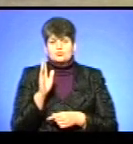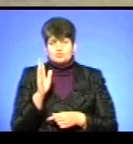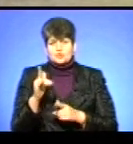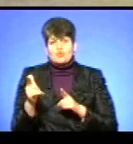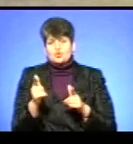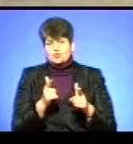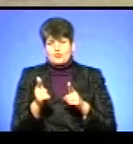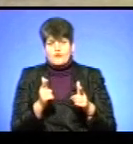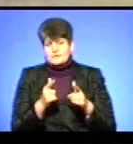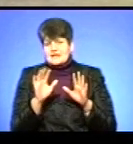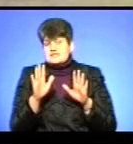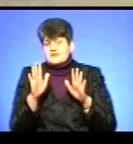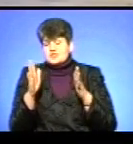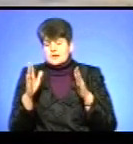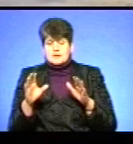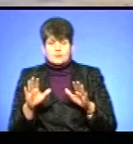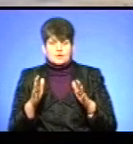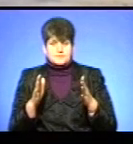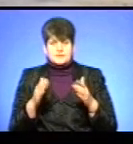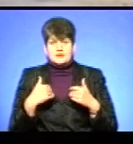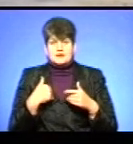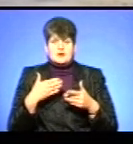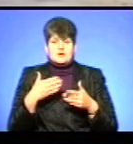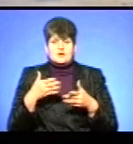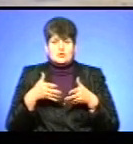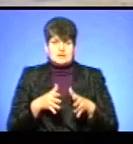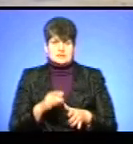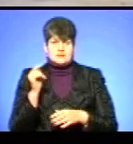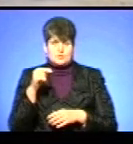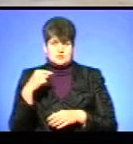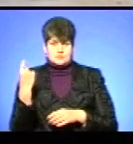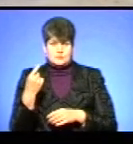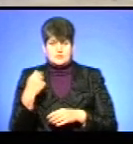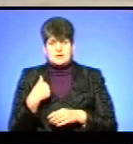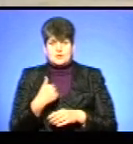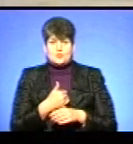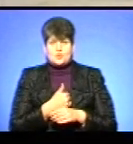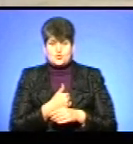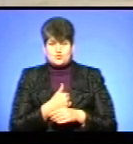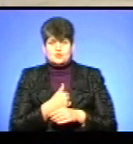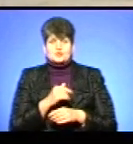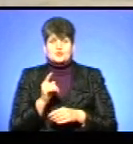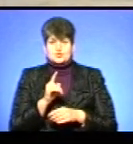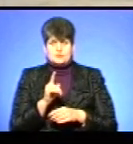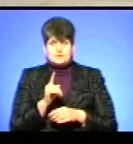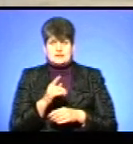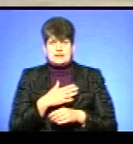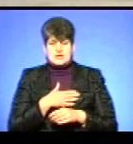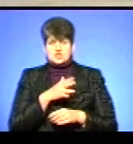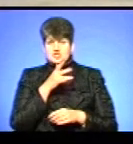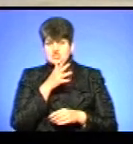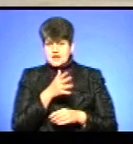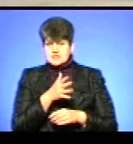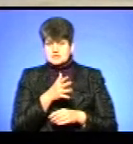готовими до надзвичайних якихось подій. Я сама родом з Луганщини, і я хочу, щоб наш час